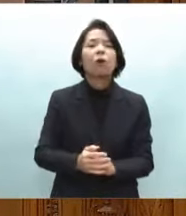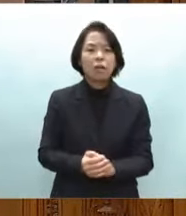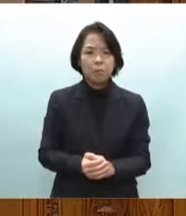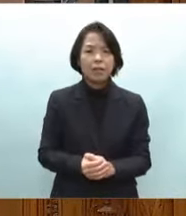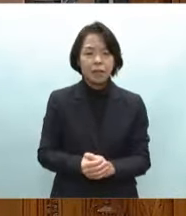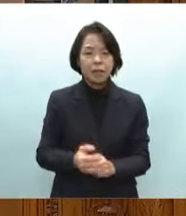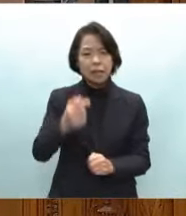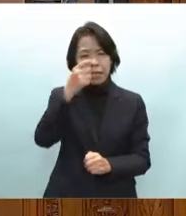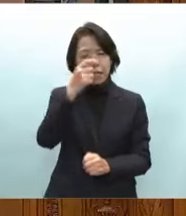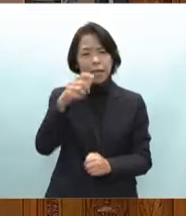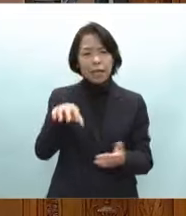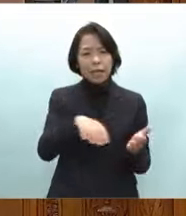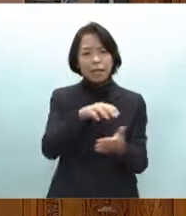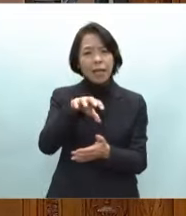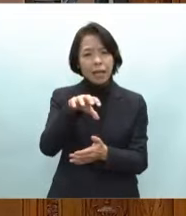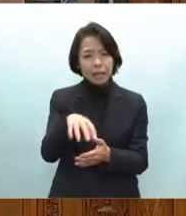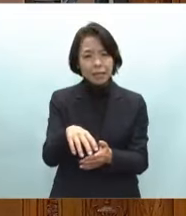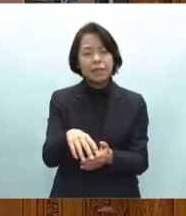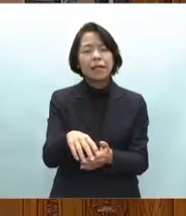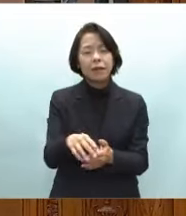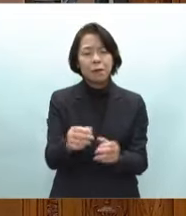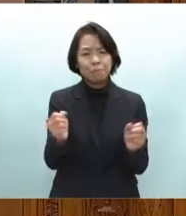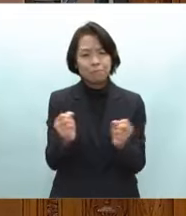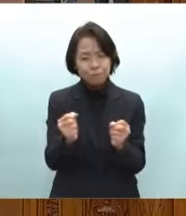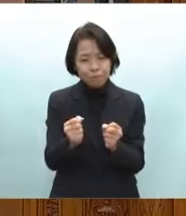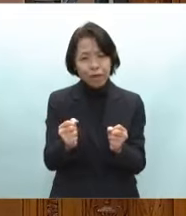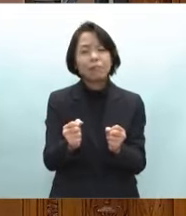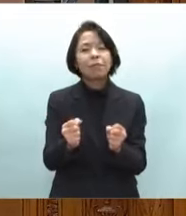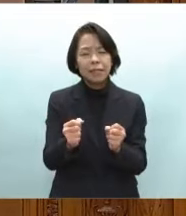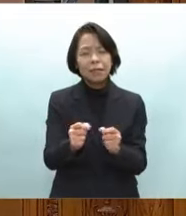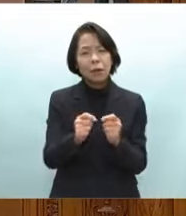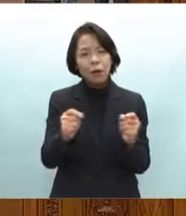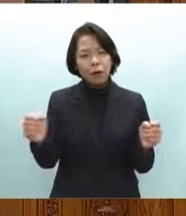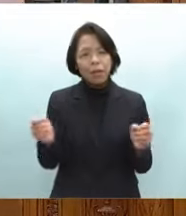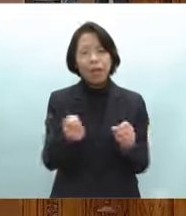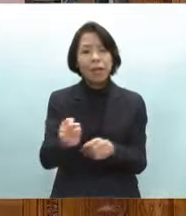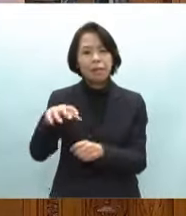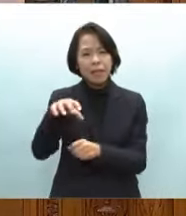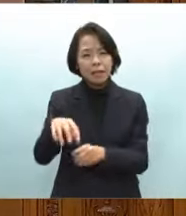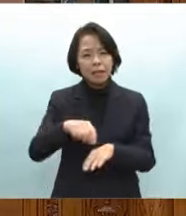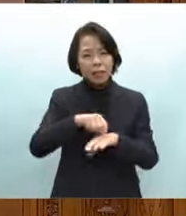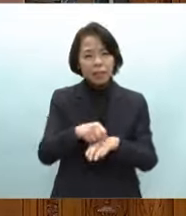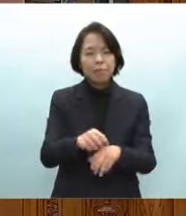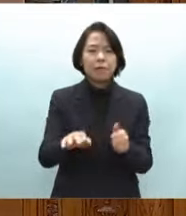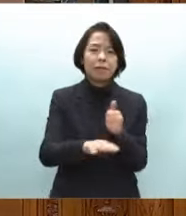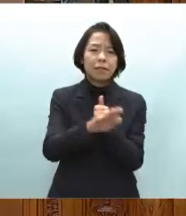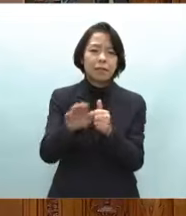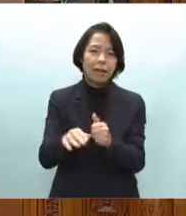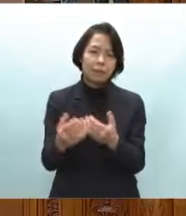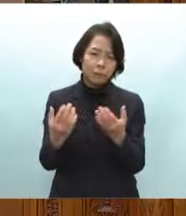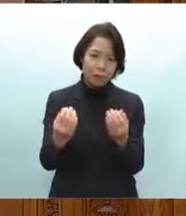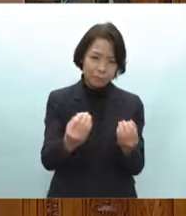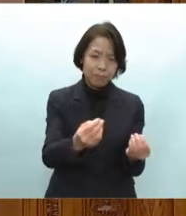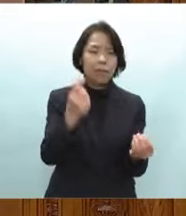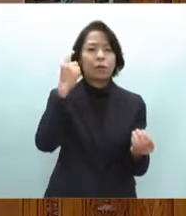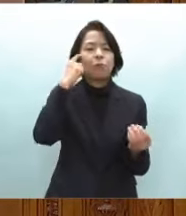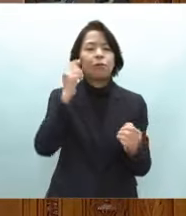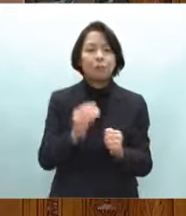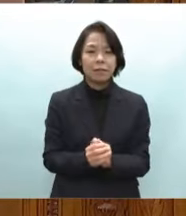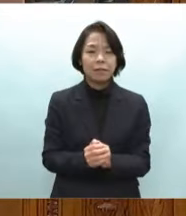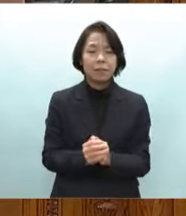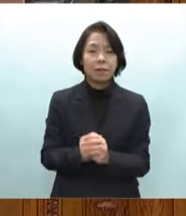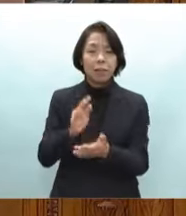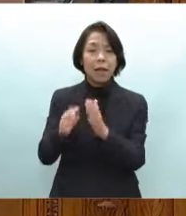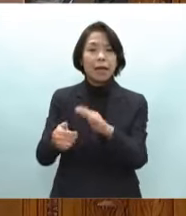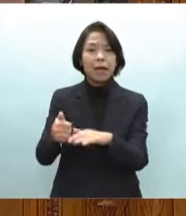では冬の寒さと長引く避難生活により厳しい環境が続いております知事市